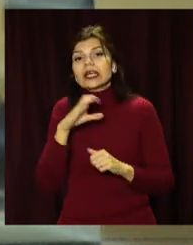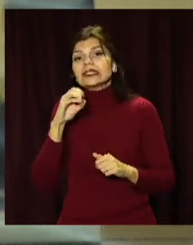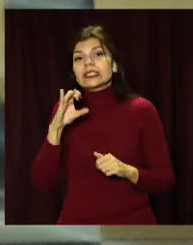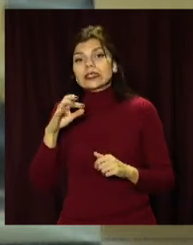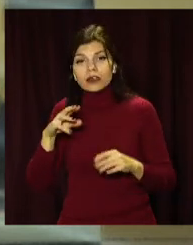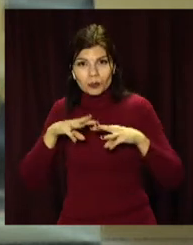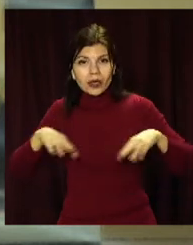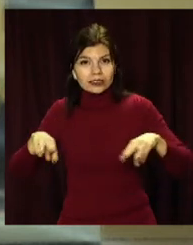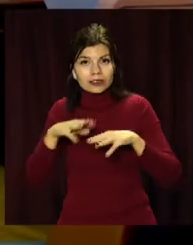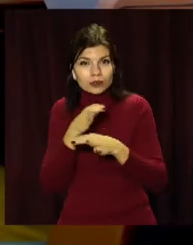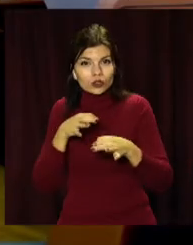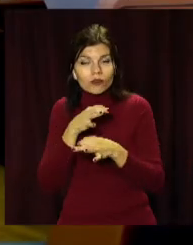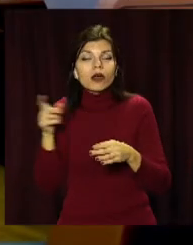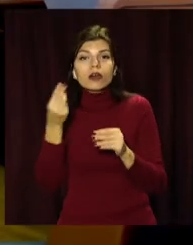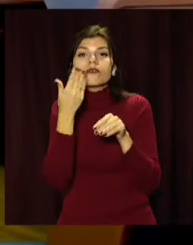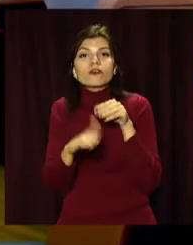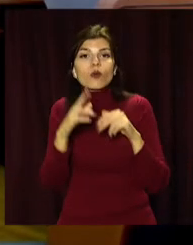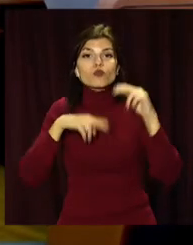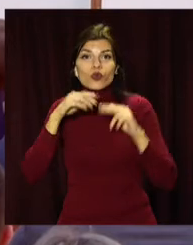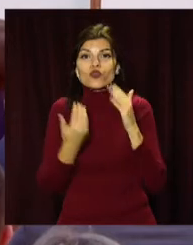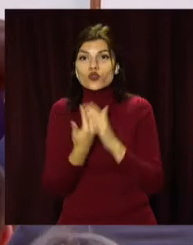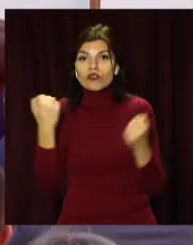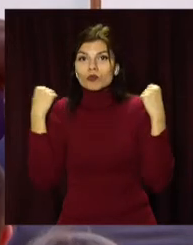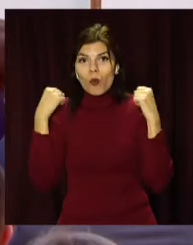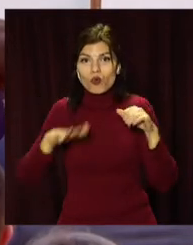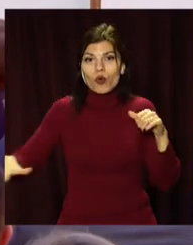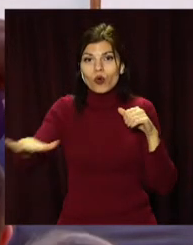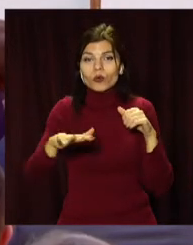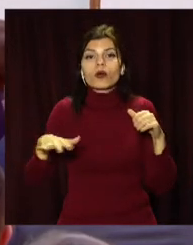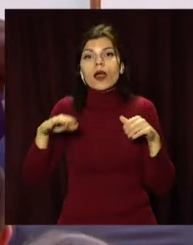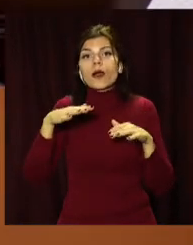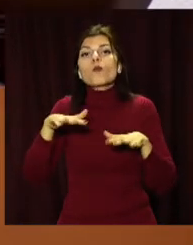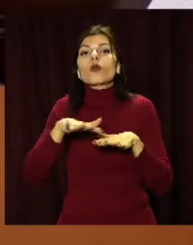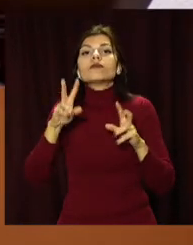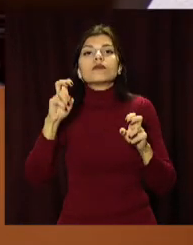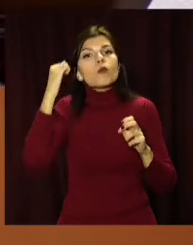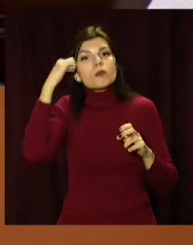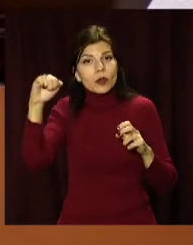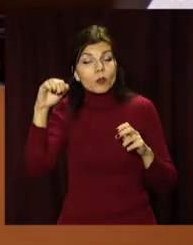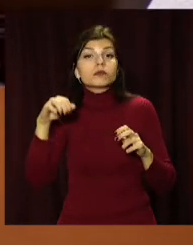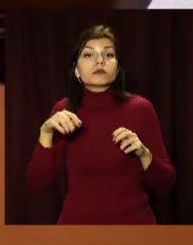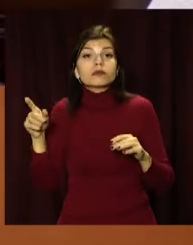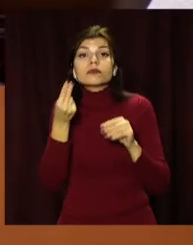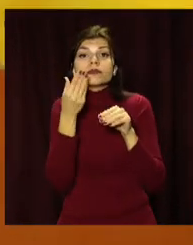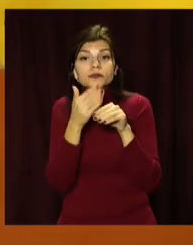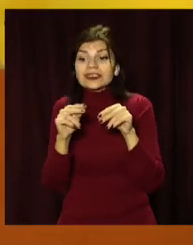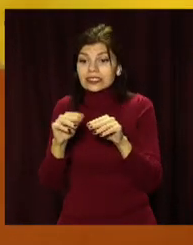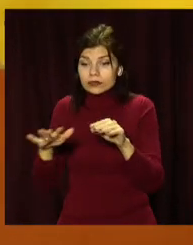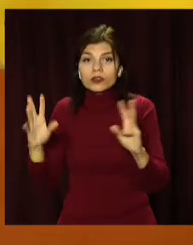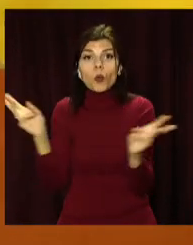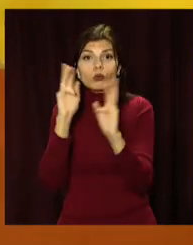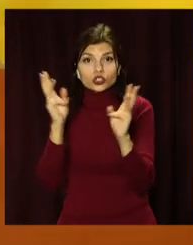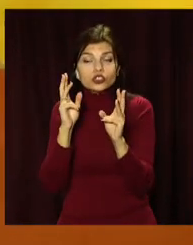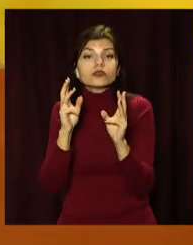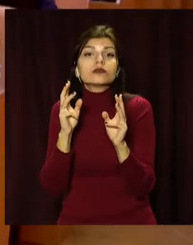міськради. На ній виділили кошти на будівництво нового спорткомплексу на проспекті Перемоги. Відвели землю на будівництво нової пожежно